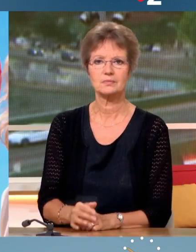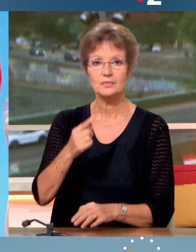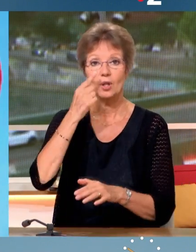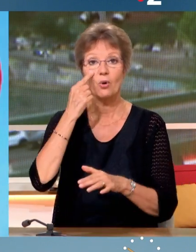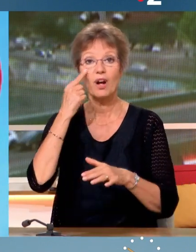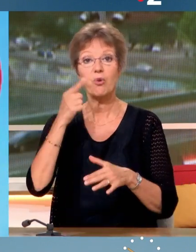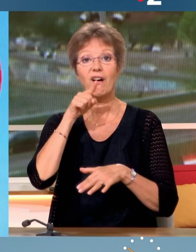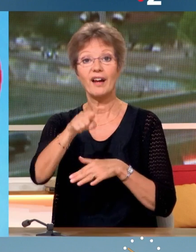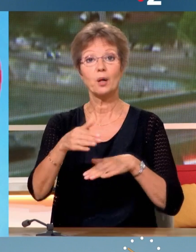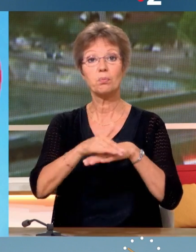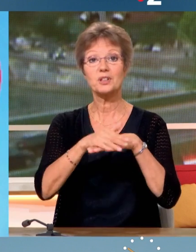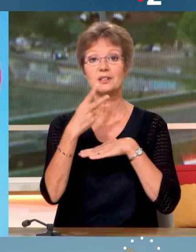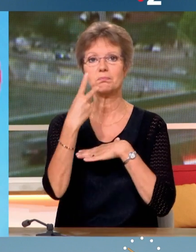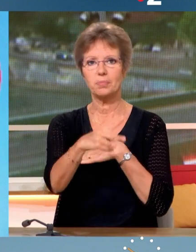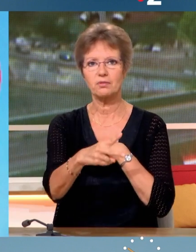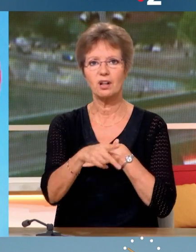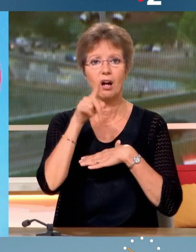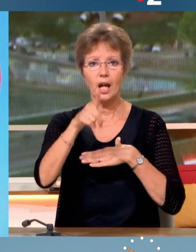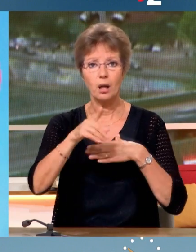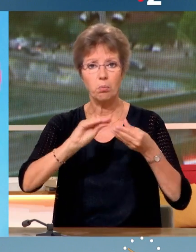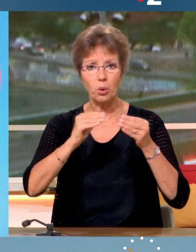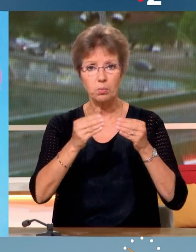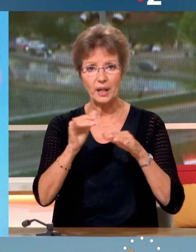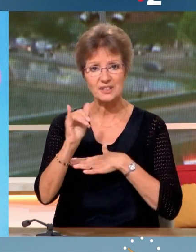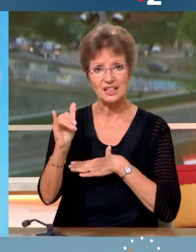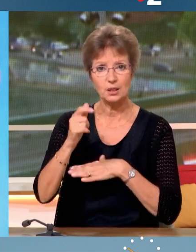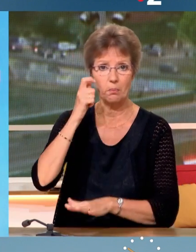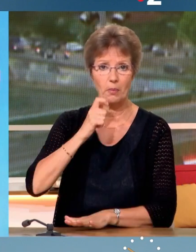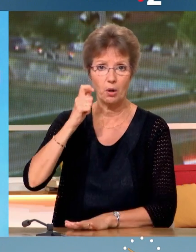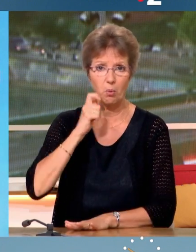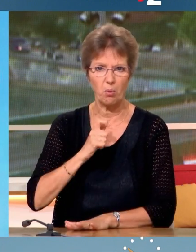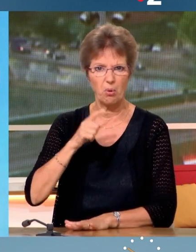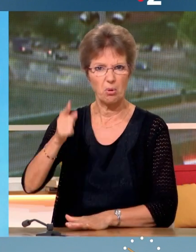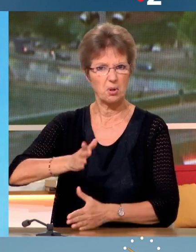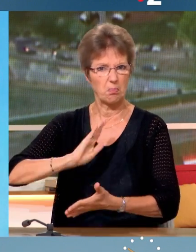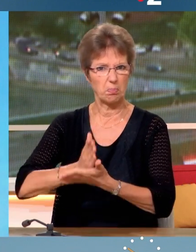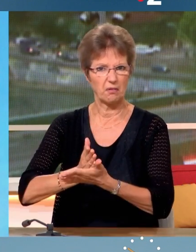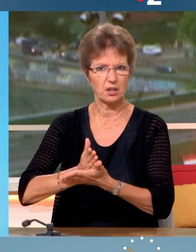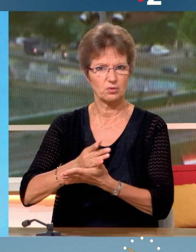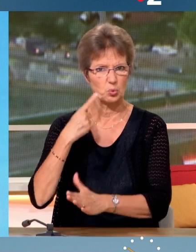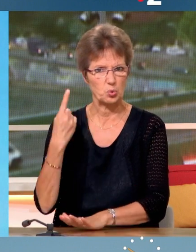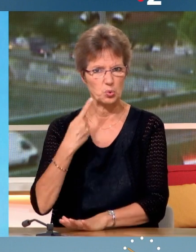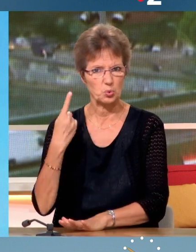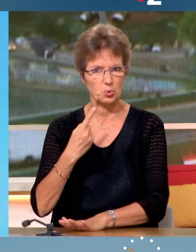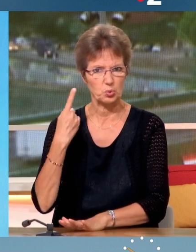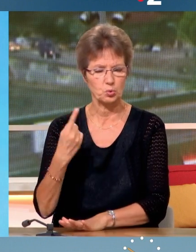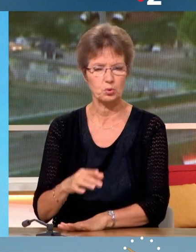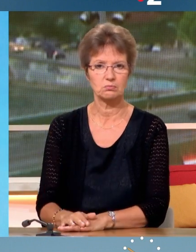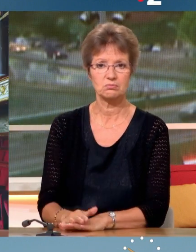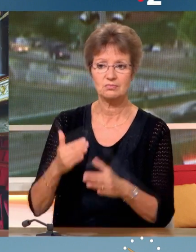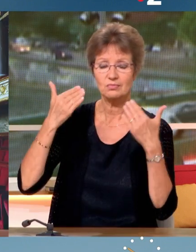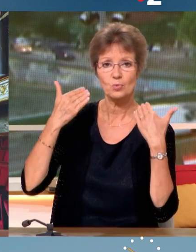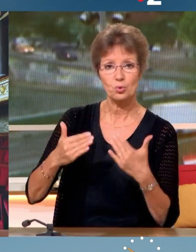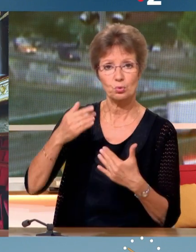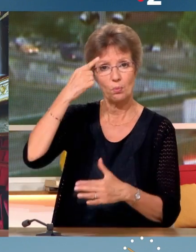défendra. Elisabeth Borne n pas le problème. Le problème, c'est Emmanuel Macron, son intransigeance. Aujourd'hui, je pense qu'Emmanuel Macron